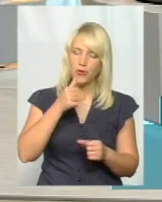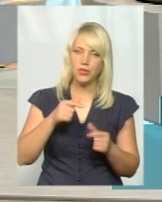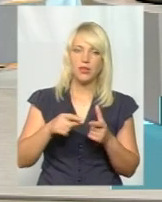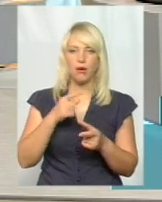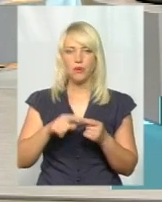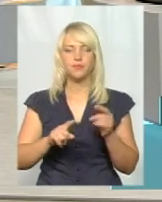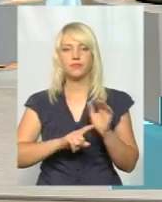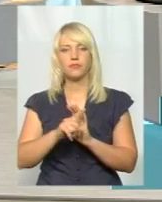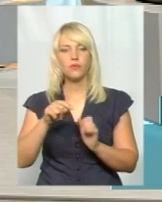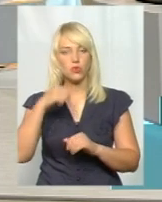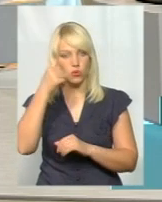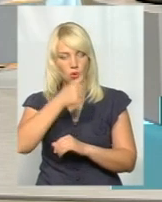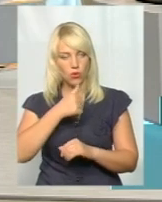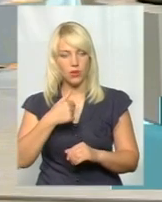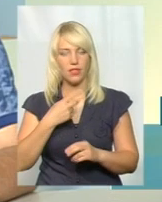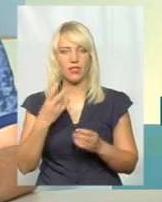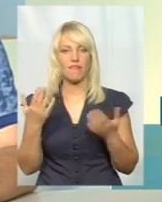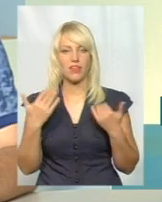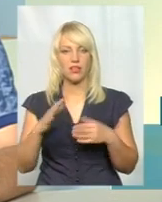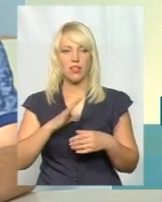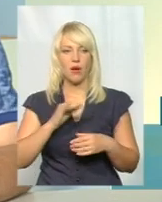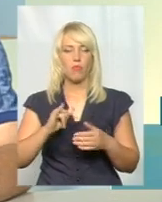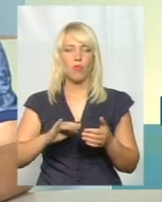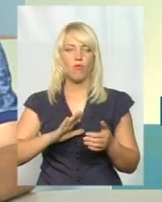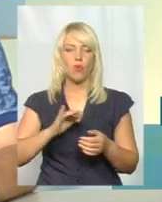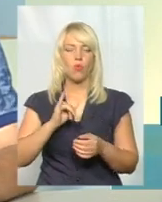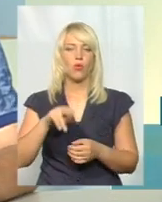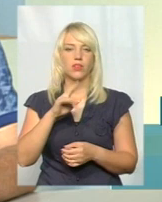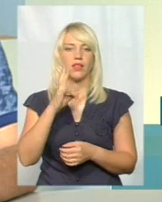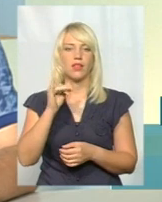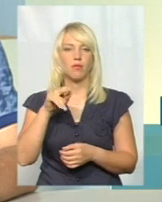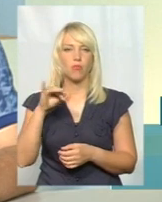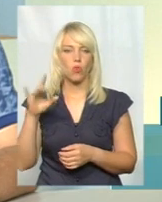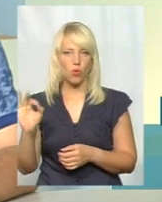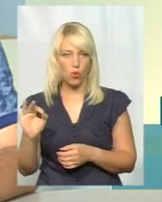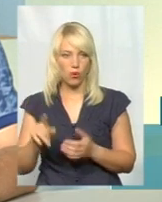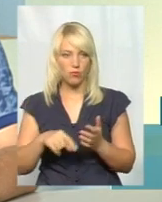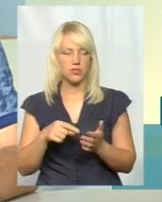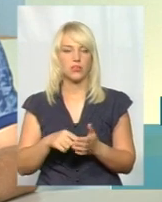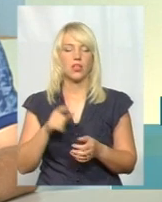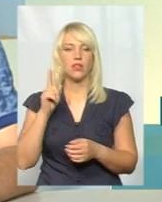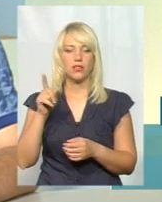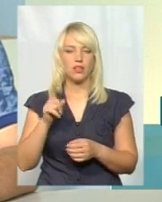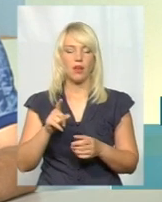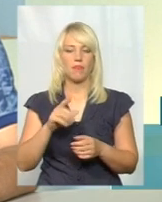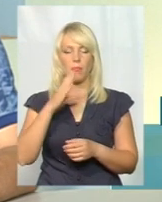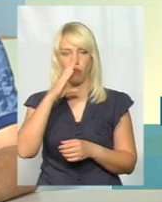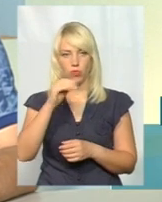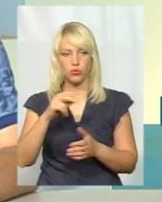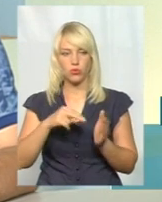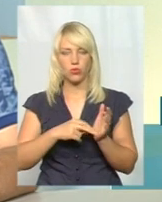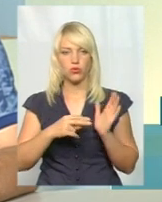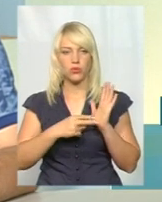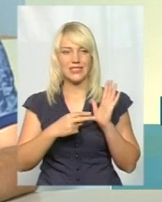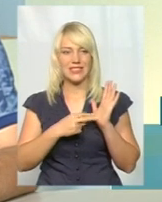року. Я на вихідних був в Дніпрі, в своєму рідному місті, там проїзд на маршруці коштує 7